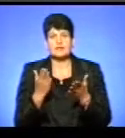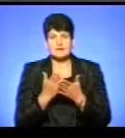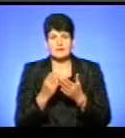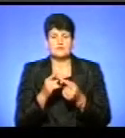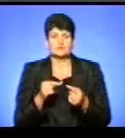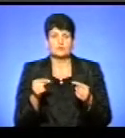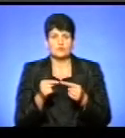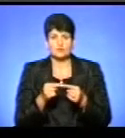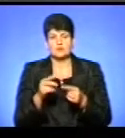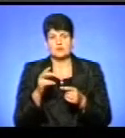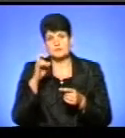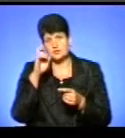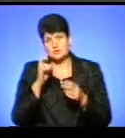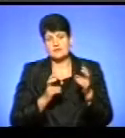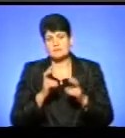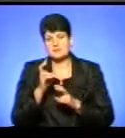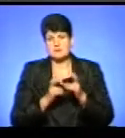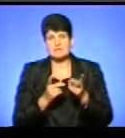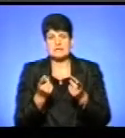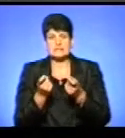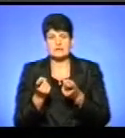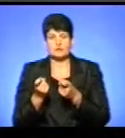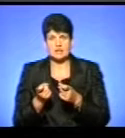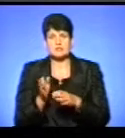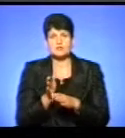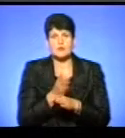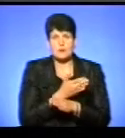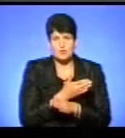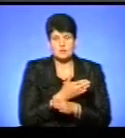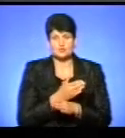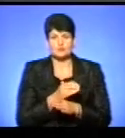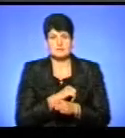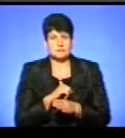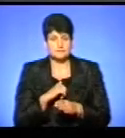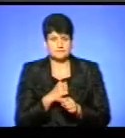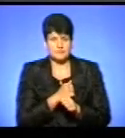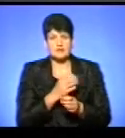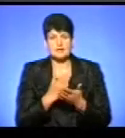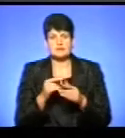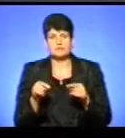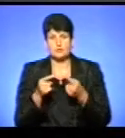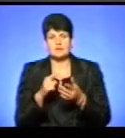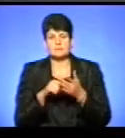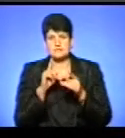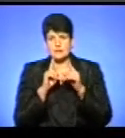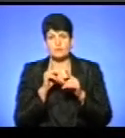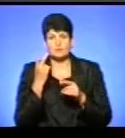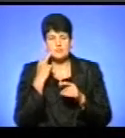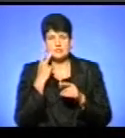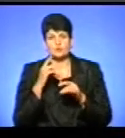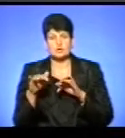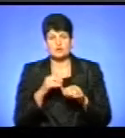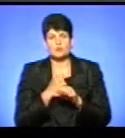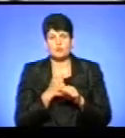комунальні підприємства, які залучаються до демонтажу. Є в нас створена в війській раді постійно діюча робоча група з